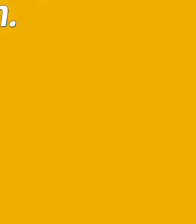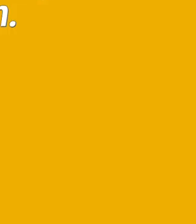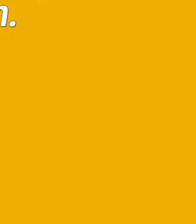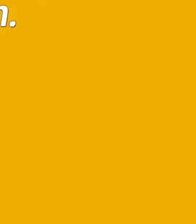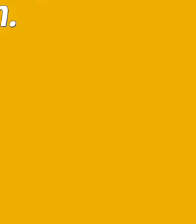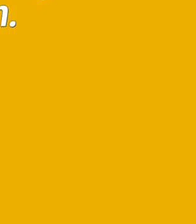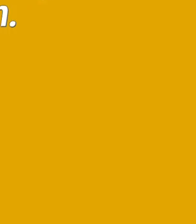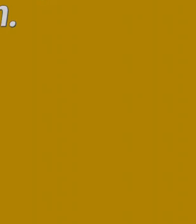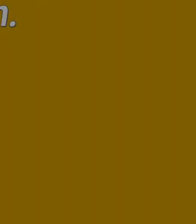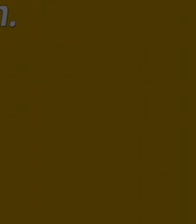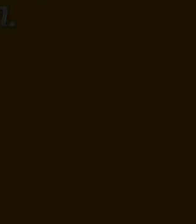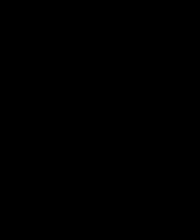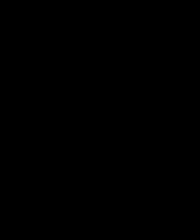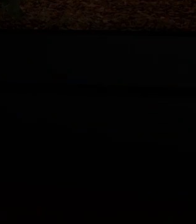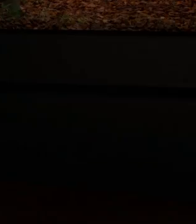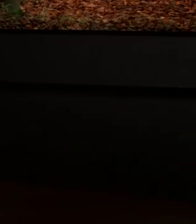Dziękujemy.